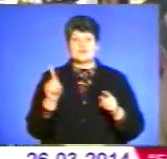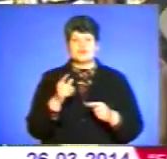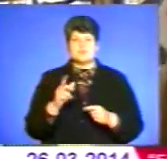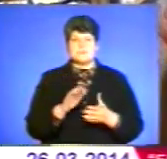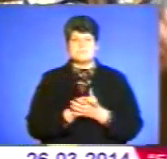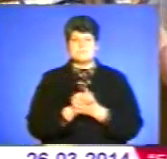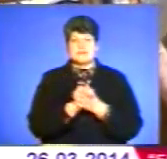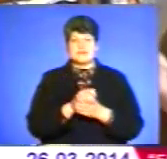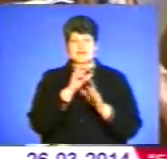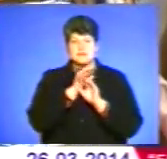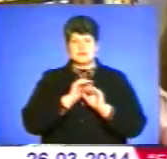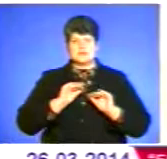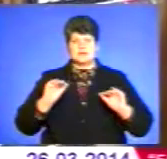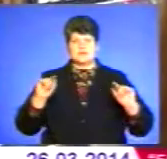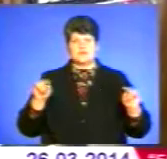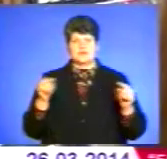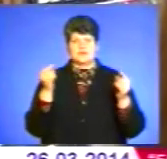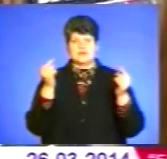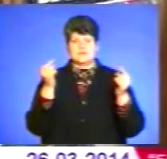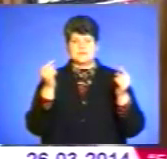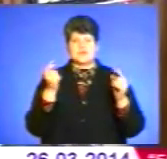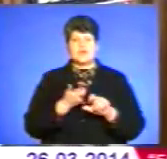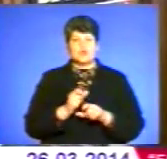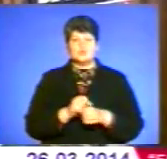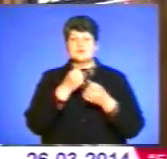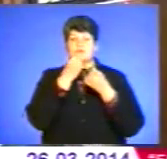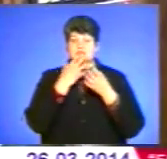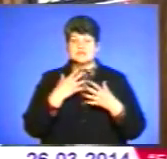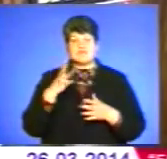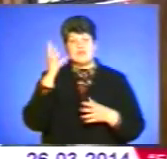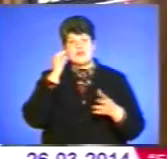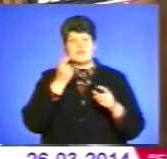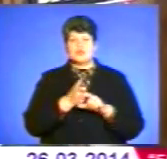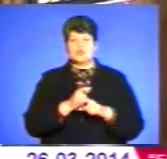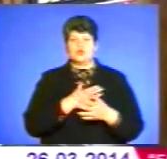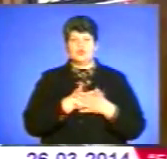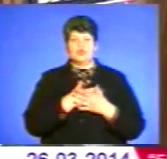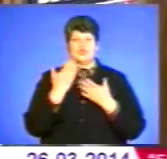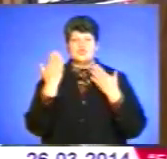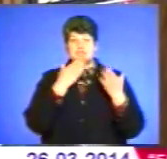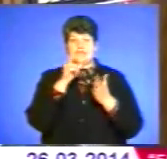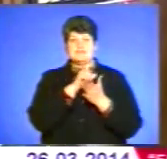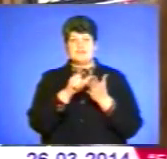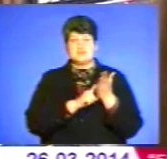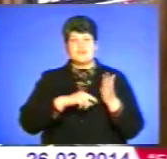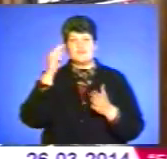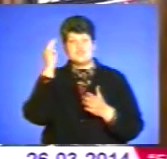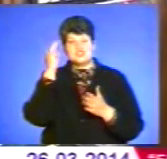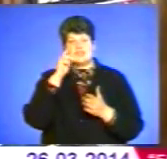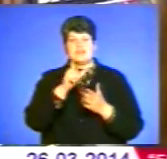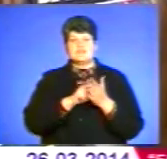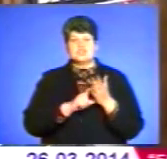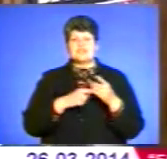мир не мити гід творити». «Дуже позитивні враження, я дуже люблю читати вірші, люблю вчити вірші різних